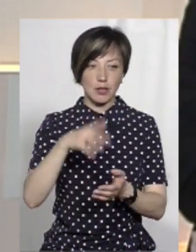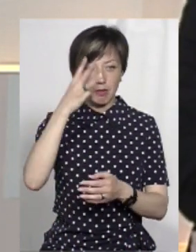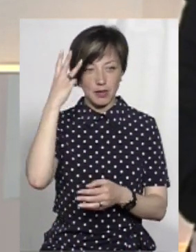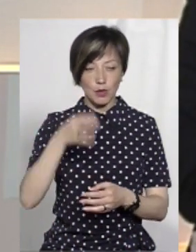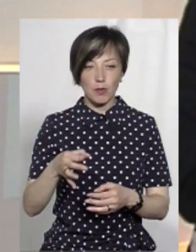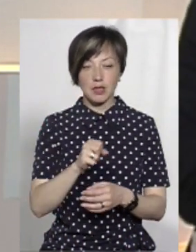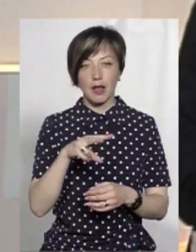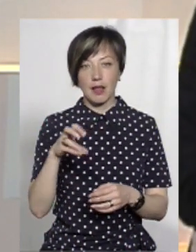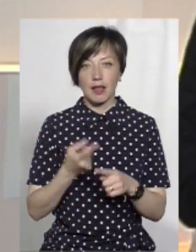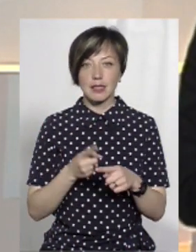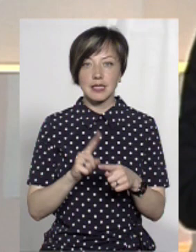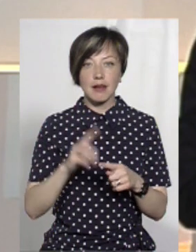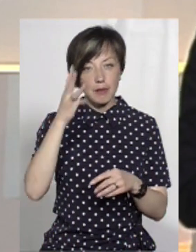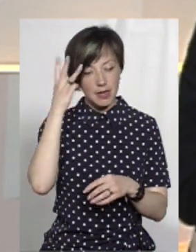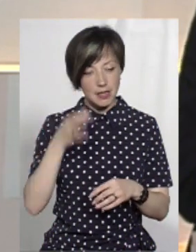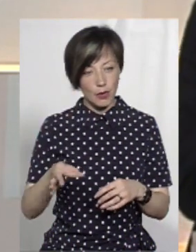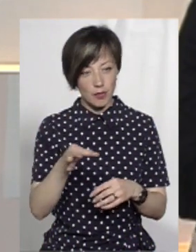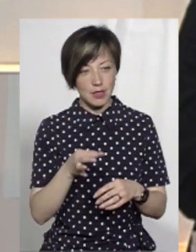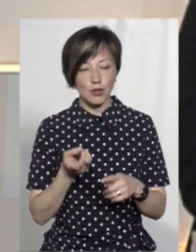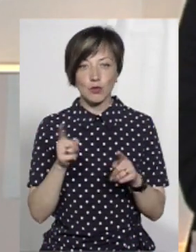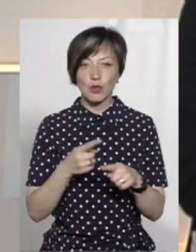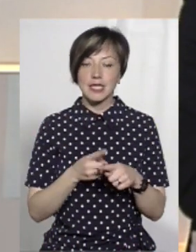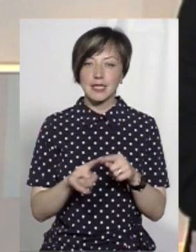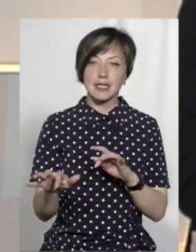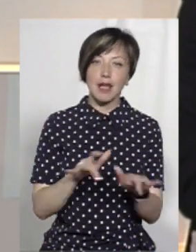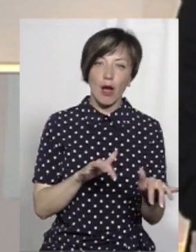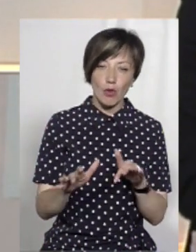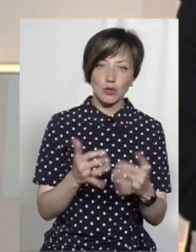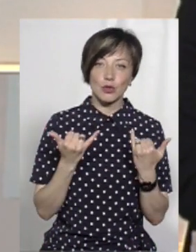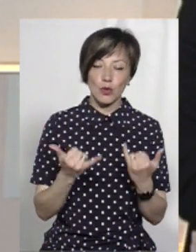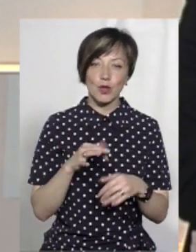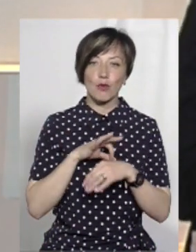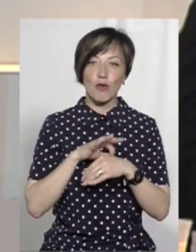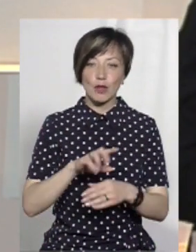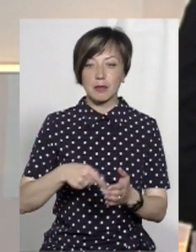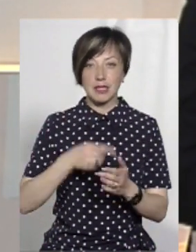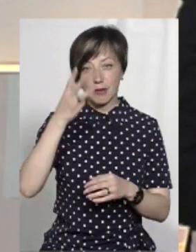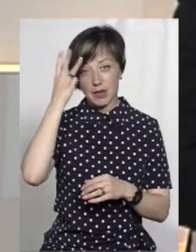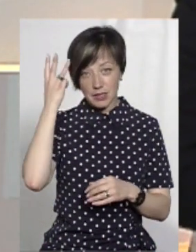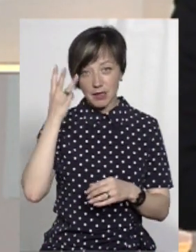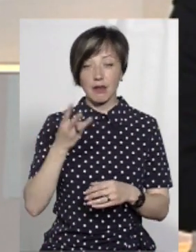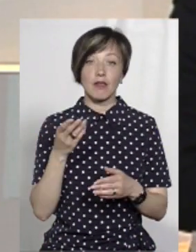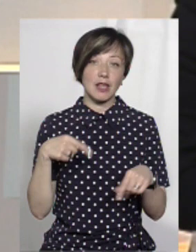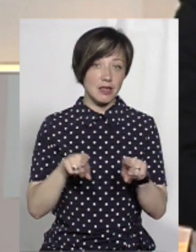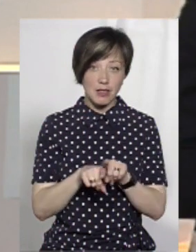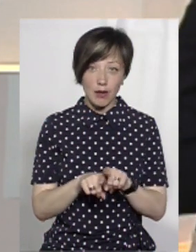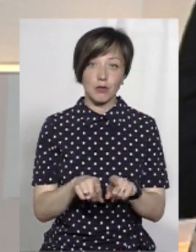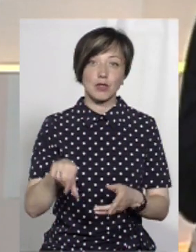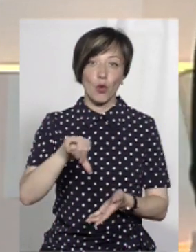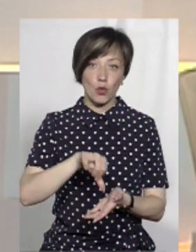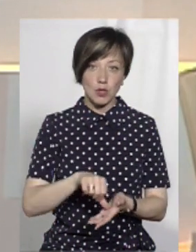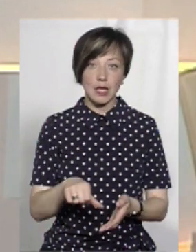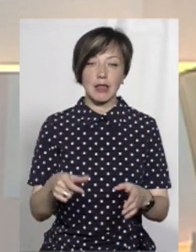області, але це в Хмельницькій області. Тому ці заходи, які сьогодні проводить місто Хмельницький, воно так само за